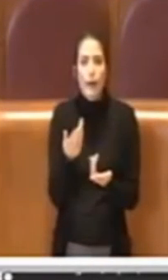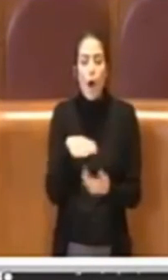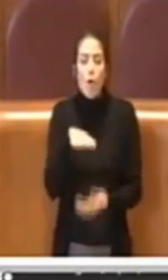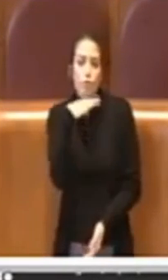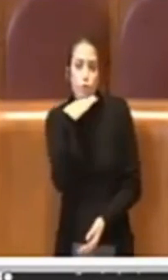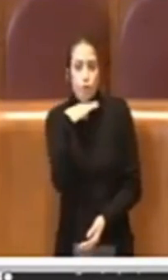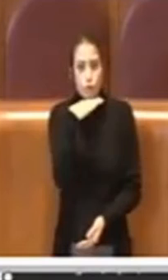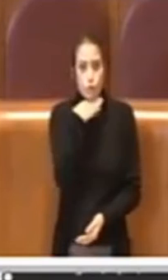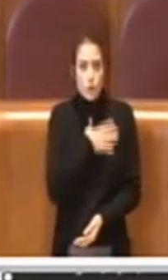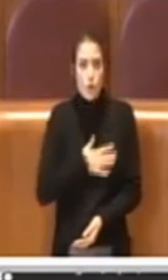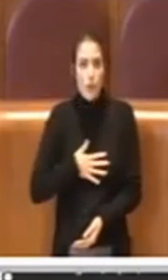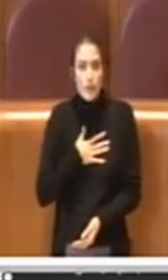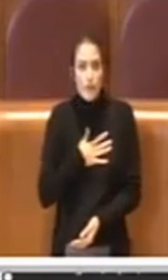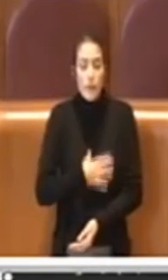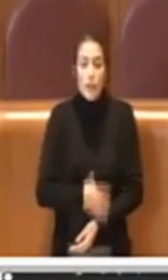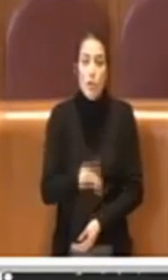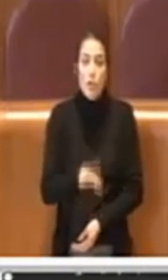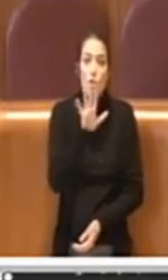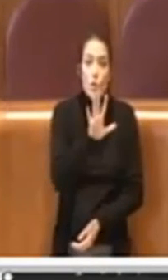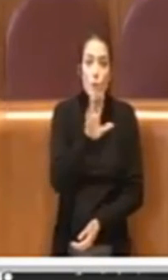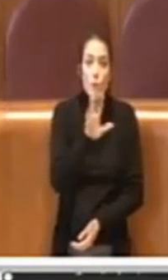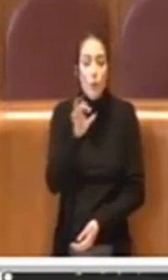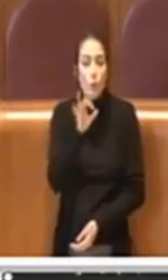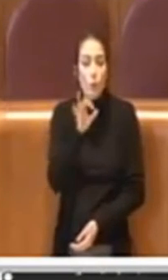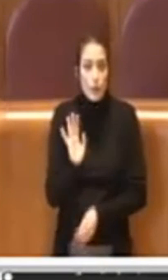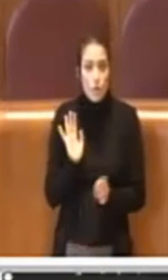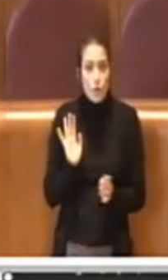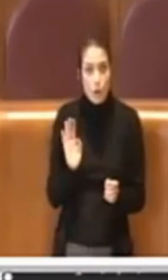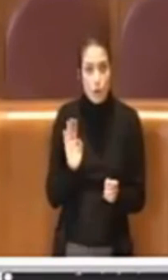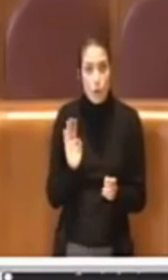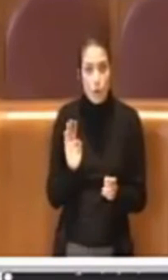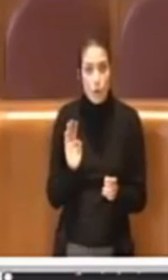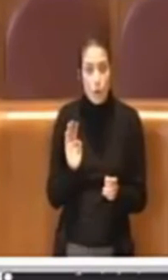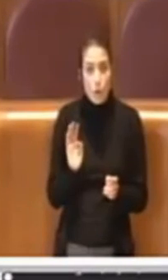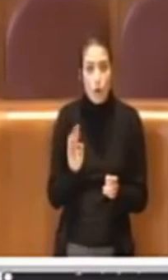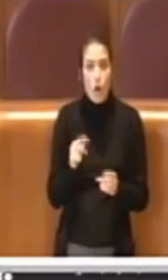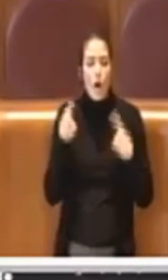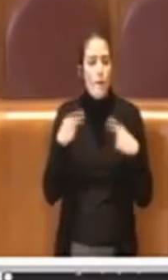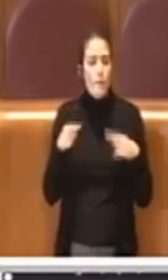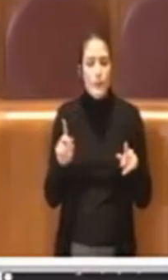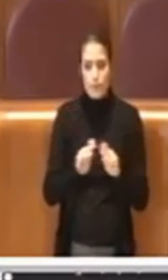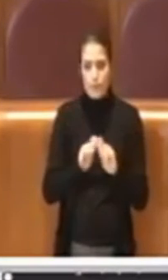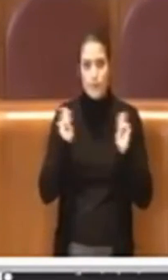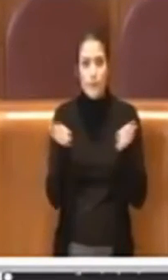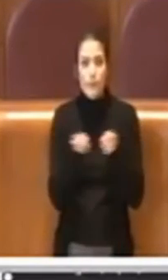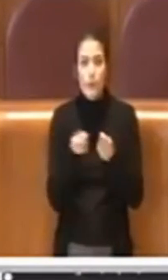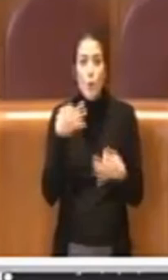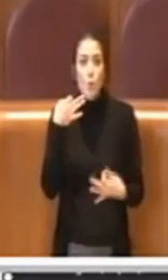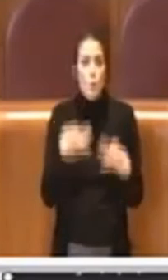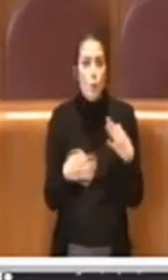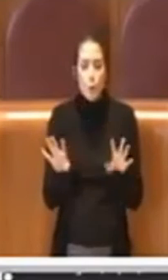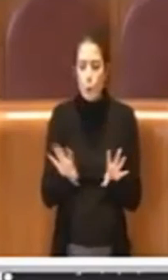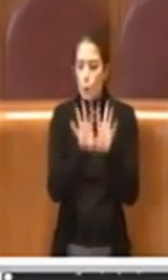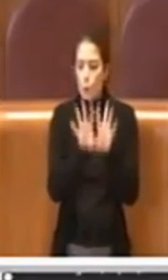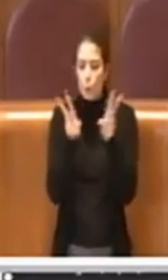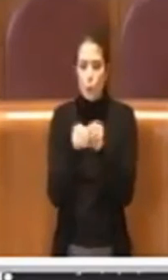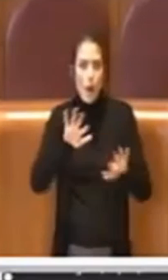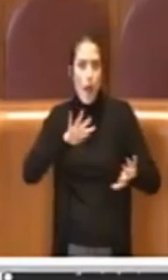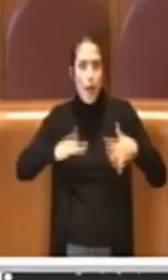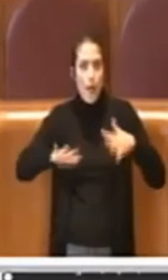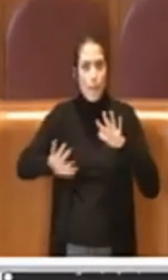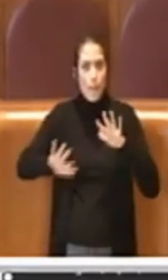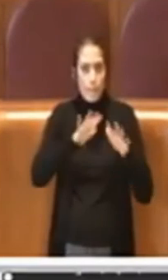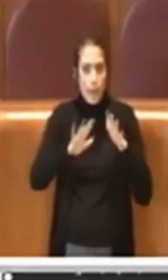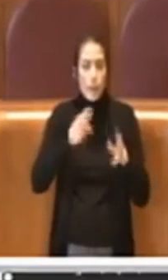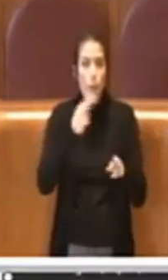abbastanza soddisfatti che sono il 52%, per cui questo giudizio di tutta la media dei servizi che vengono